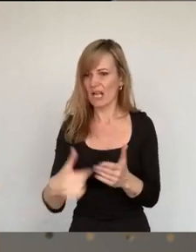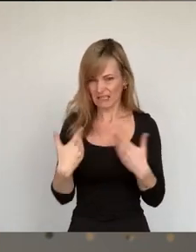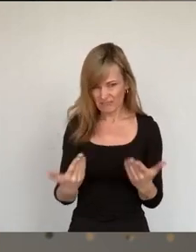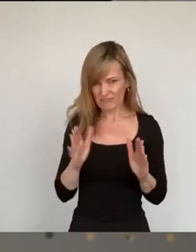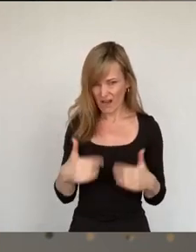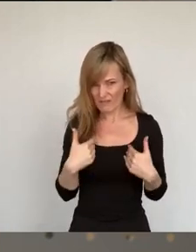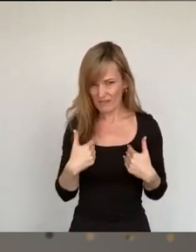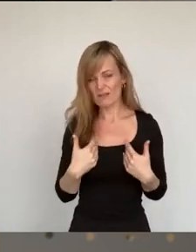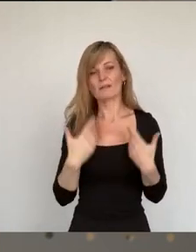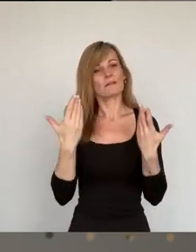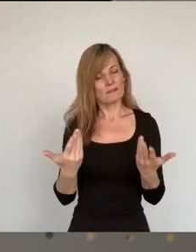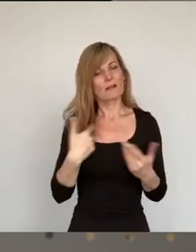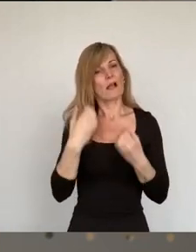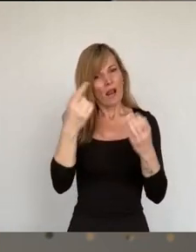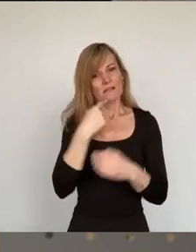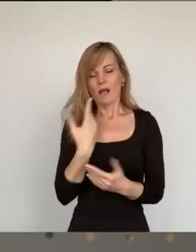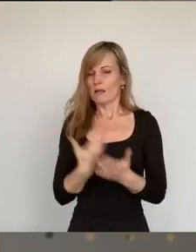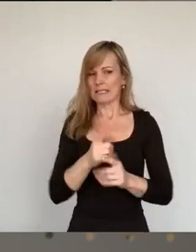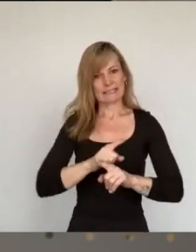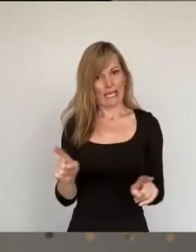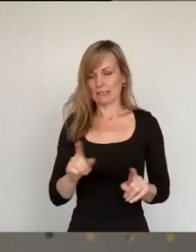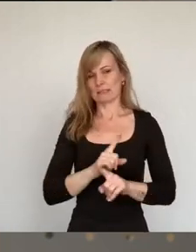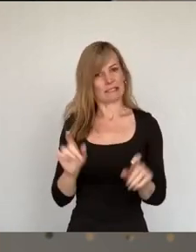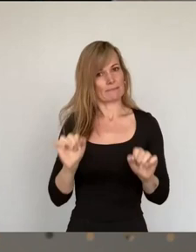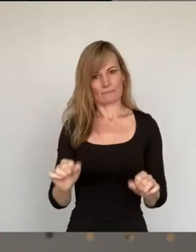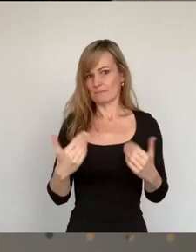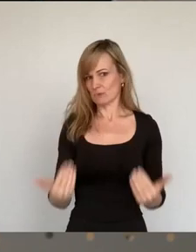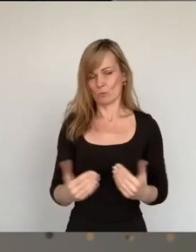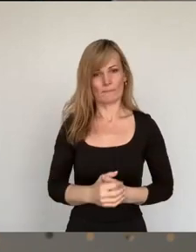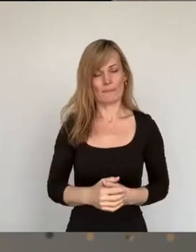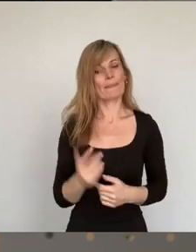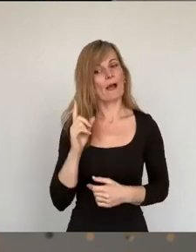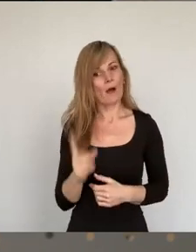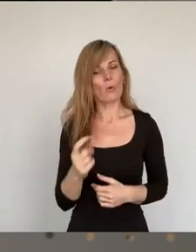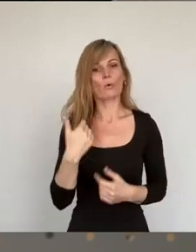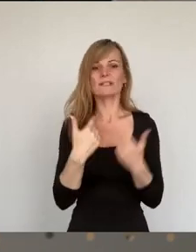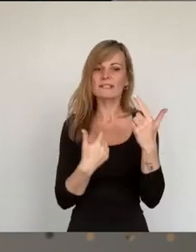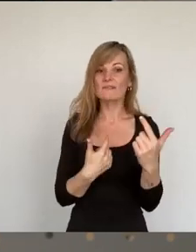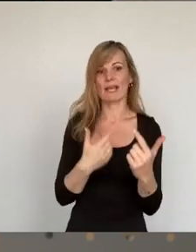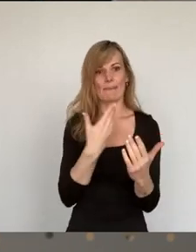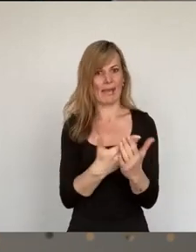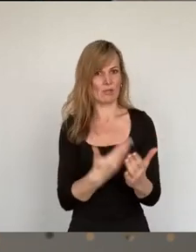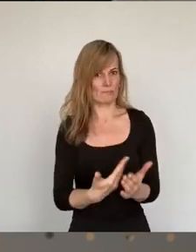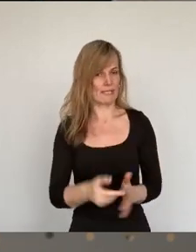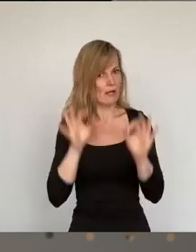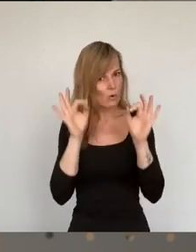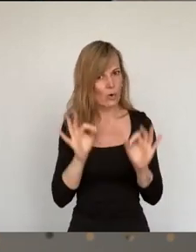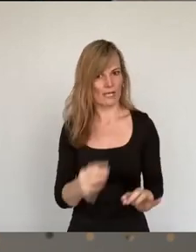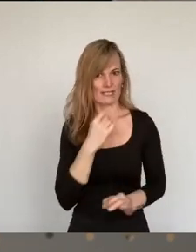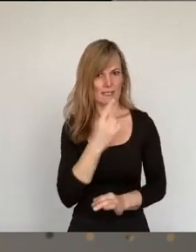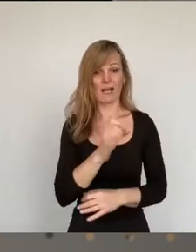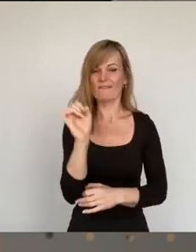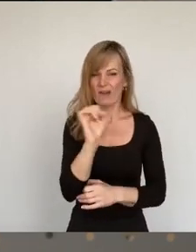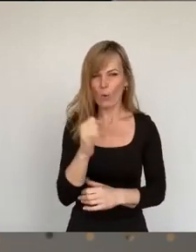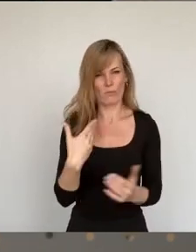klar, das geht zu weit. Und ich möchte es auch mal an zwei Beispielen noch konkret machen, warum das aus unserer Sicht